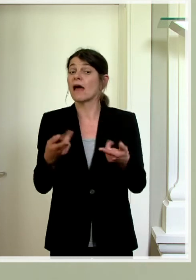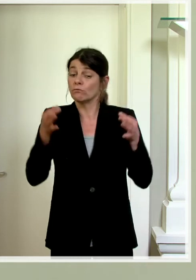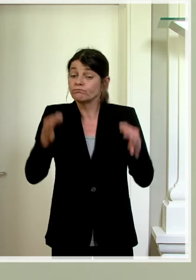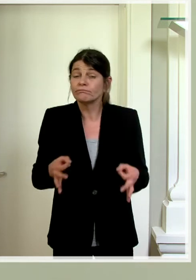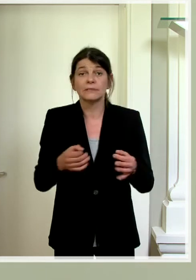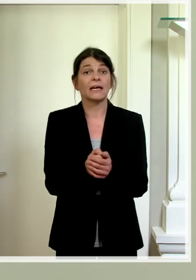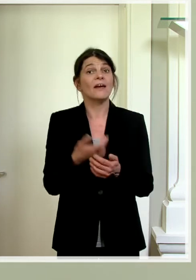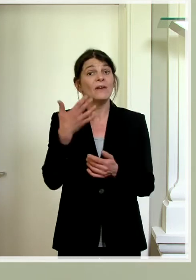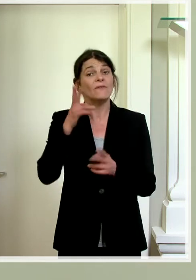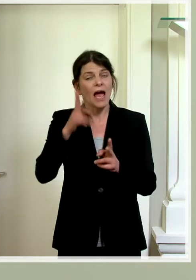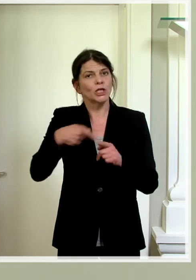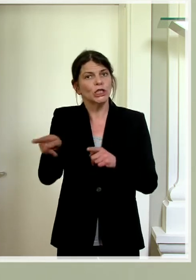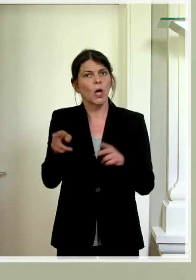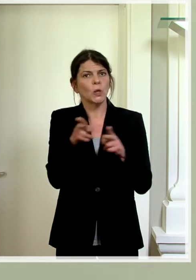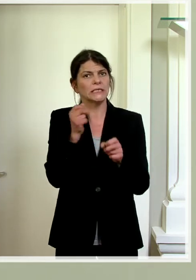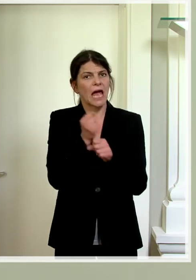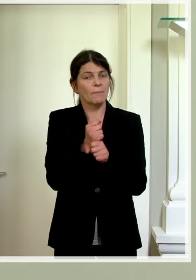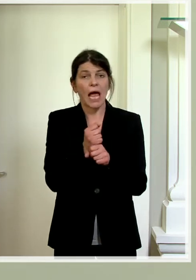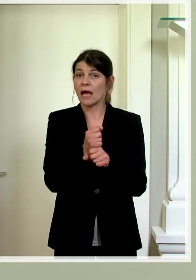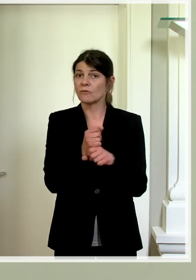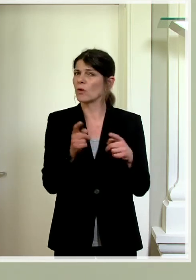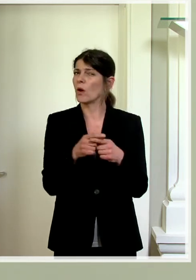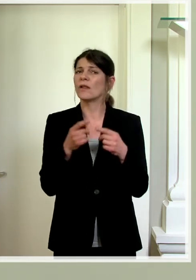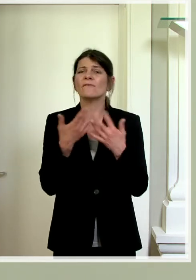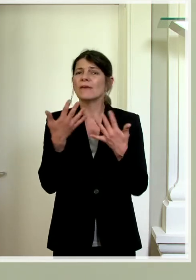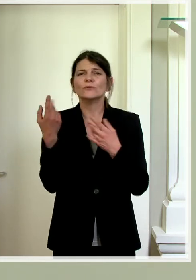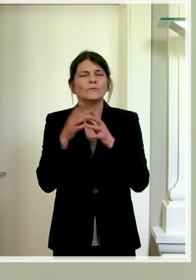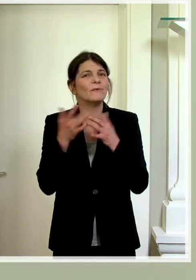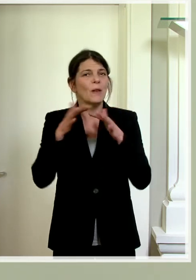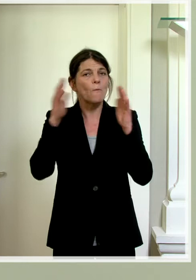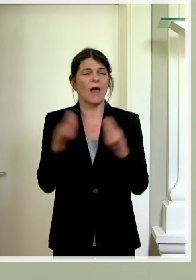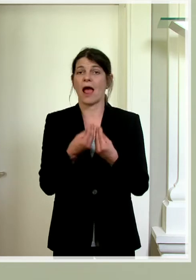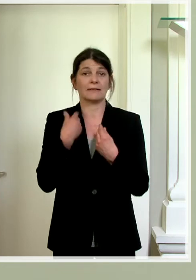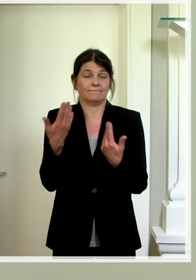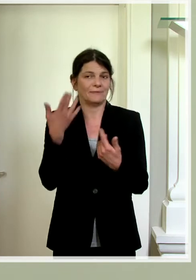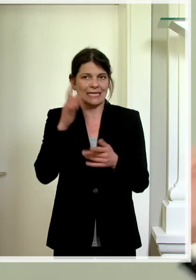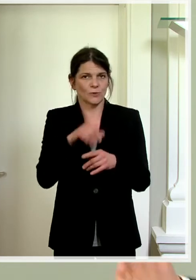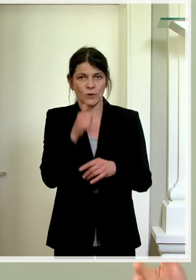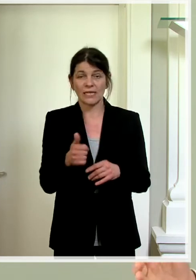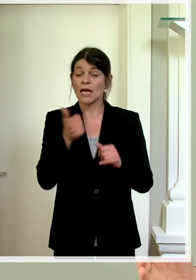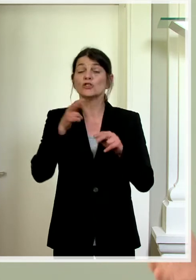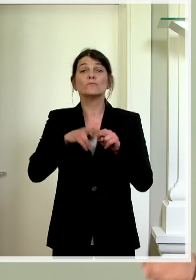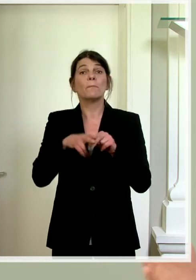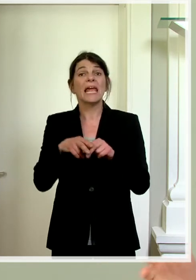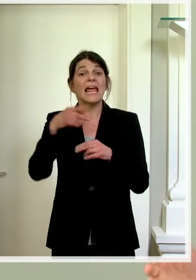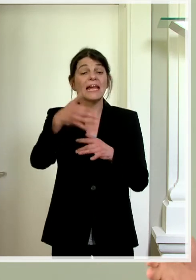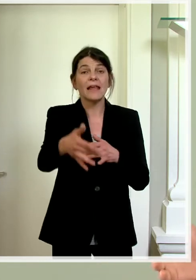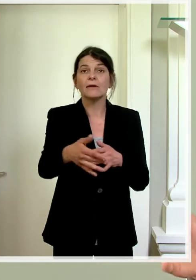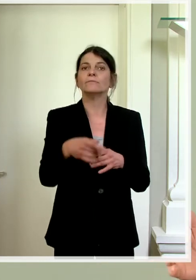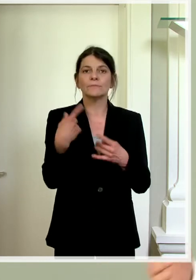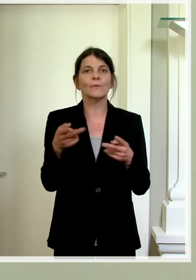quasi in Kurzarbeit geschickt wurden und in welchem Umfang, das wissen wir erst, wenn dann später die